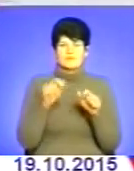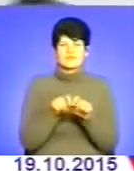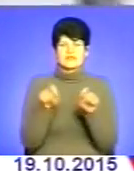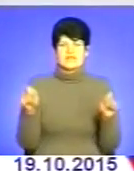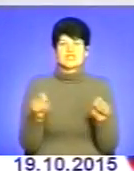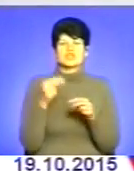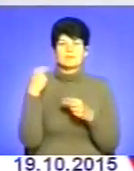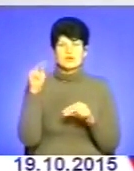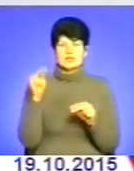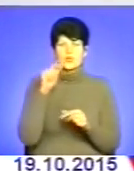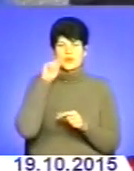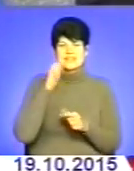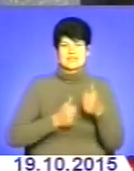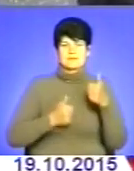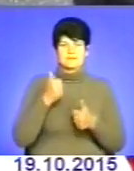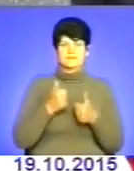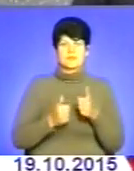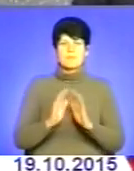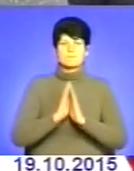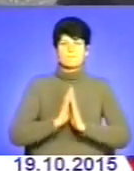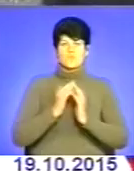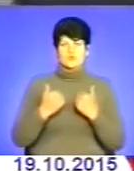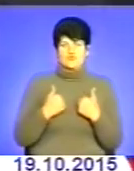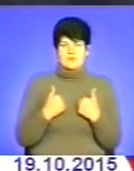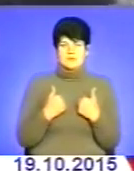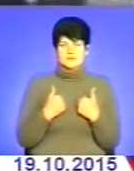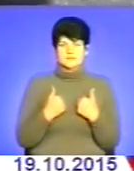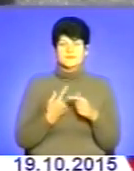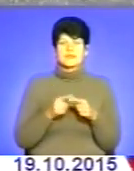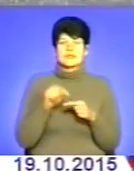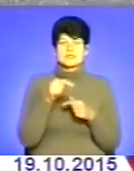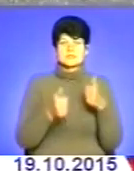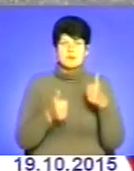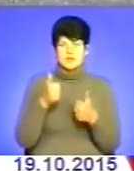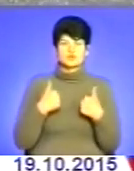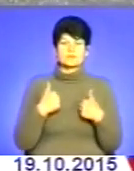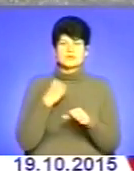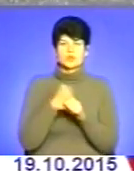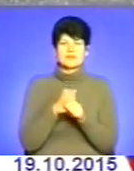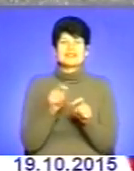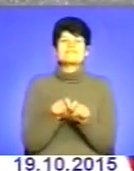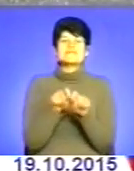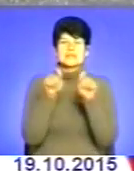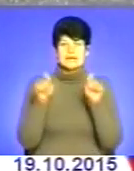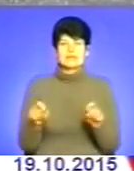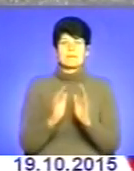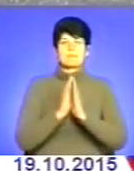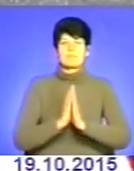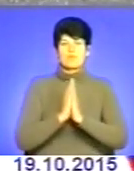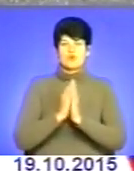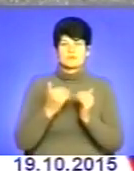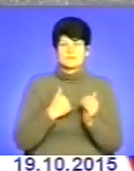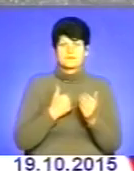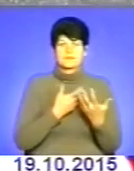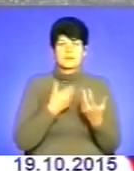чи всеукраїнські перегони Просяться до нас на такі змагання, щоб ми їх зробили відкритими І просяться до нас